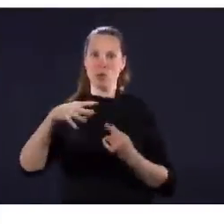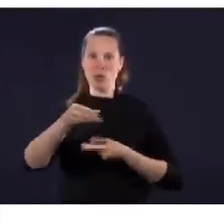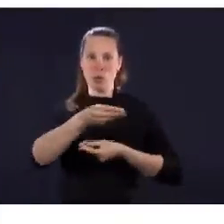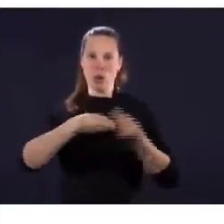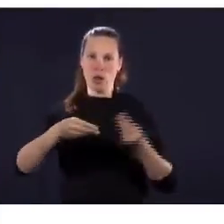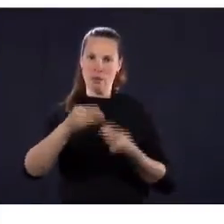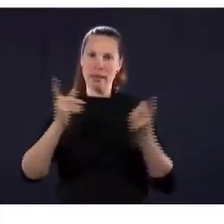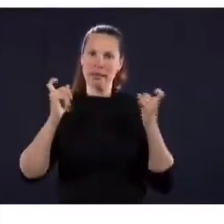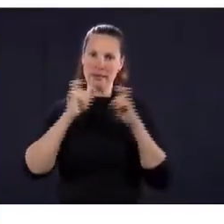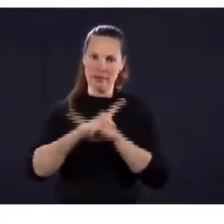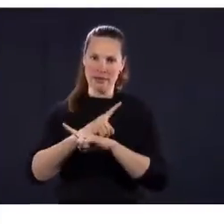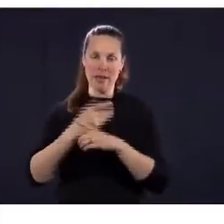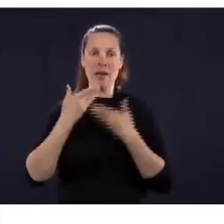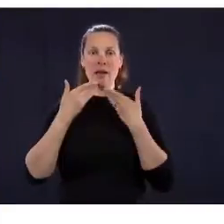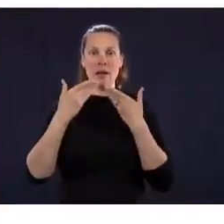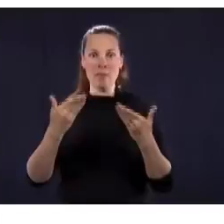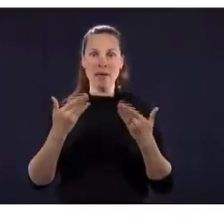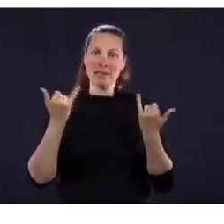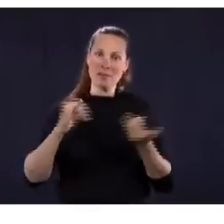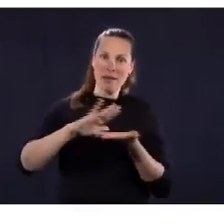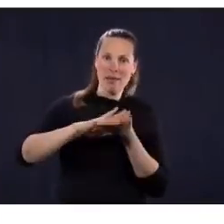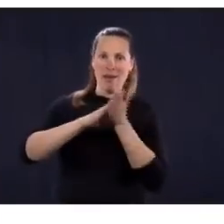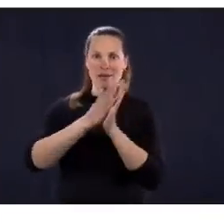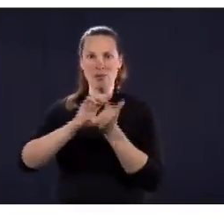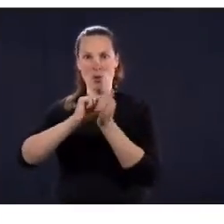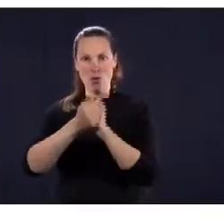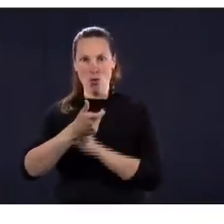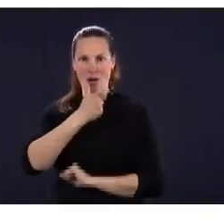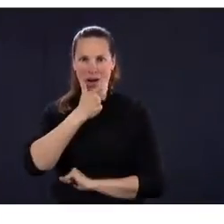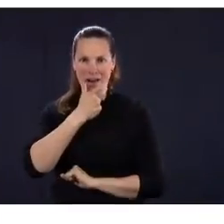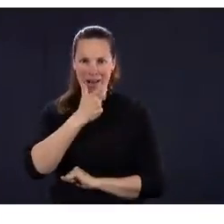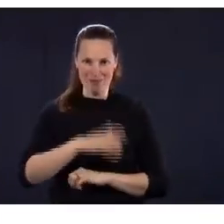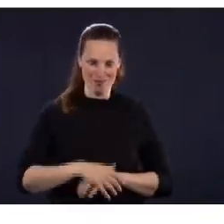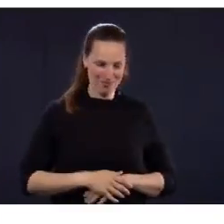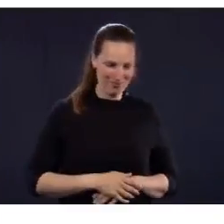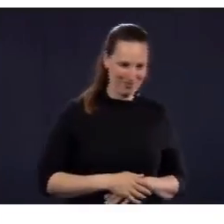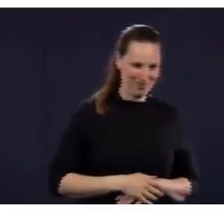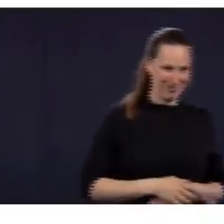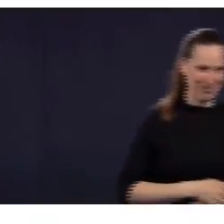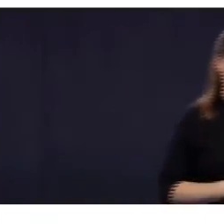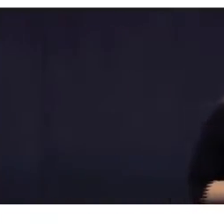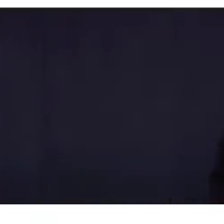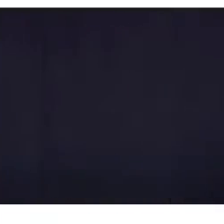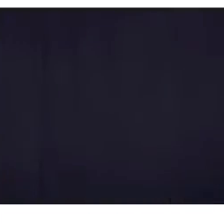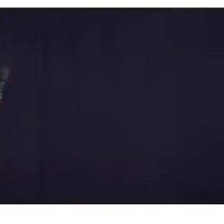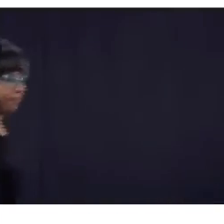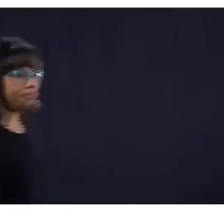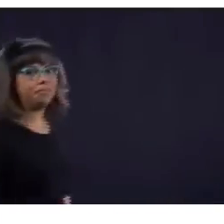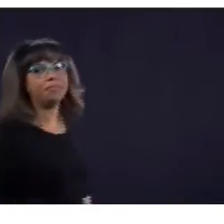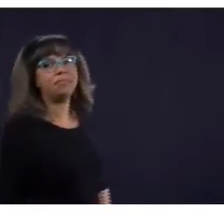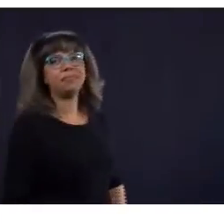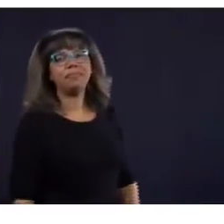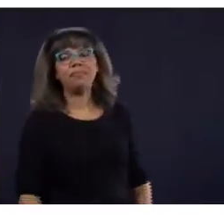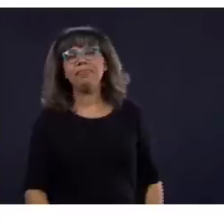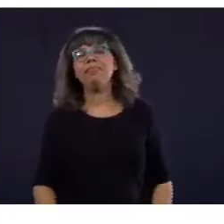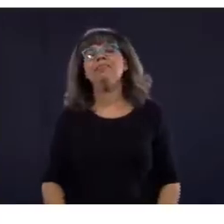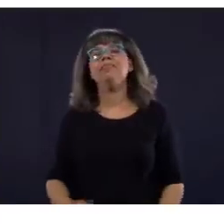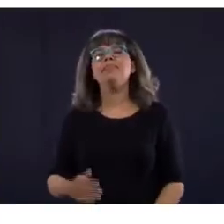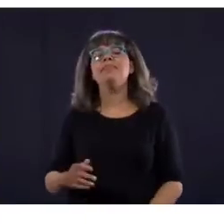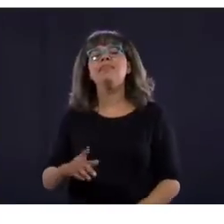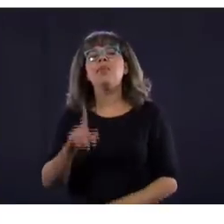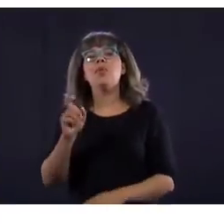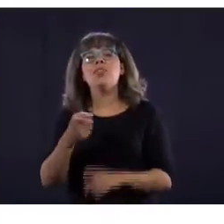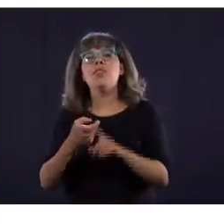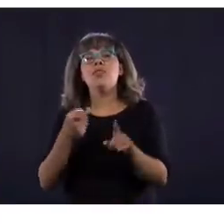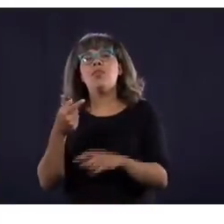you reconsider? Oui. I just announced that we postpone the opening